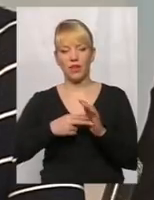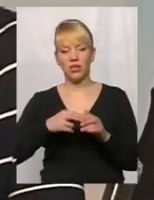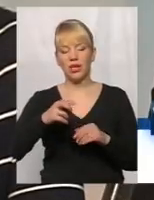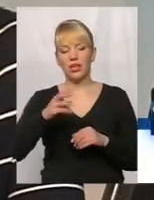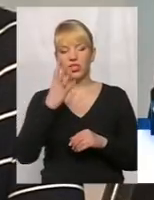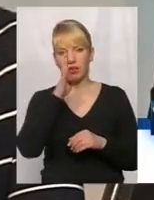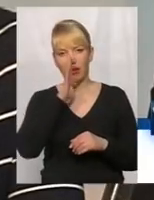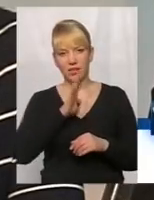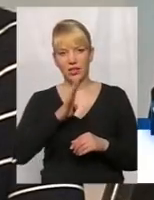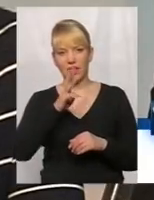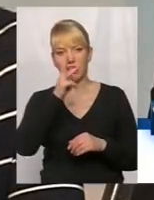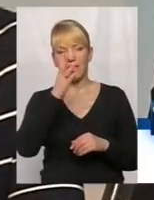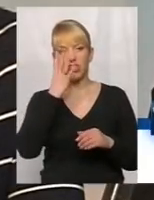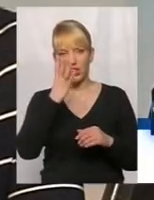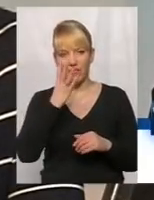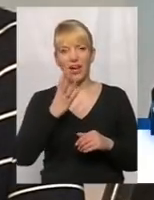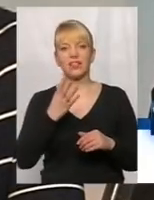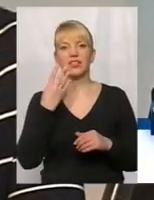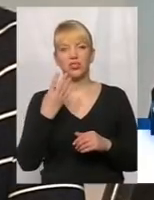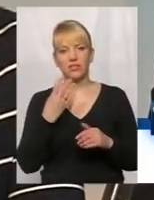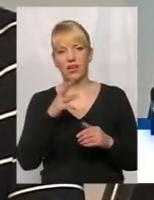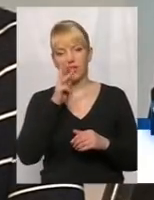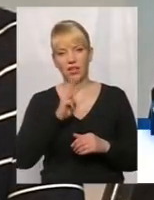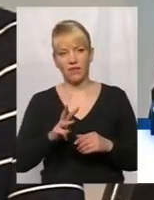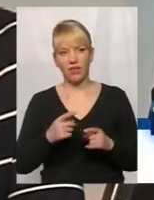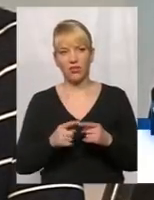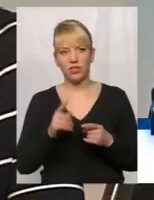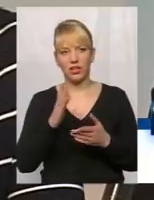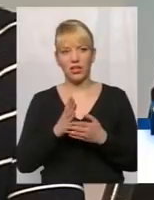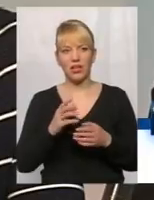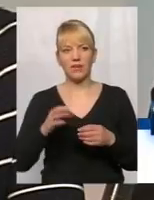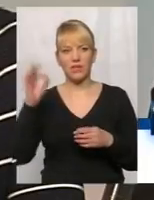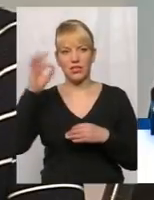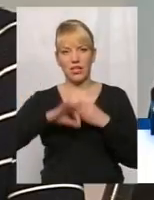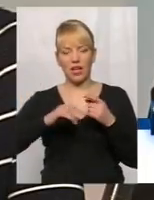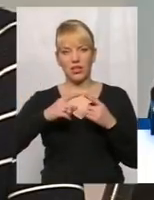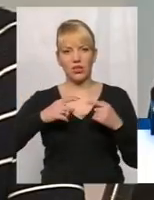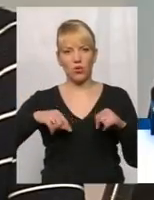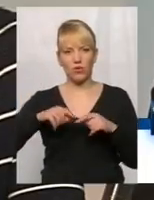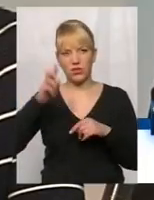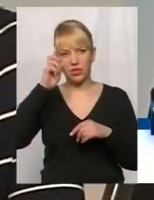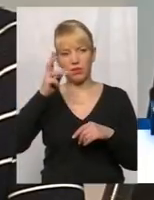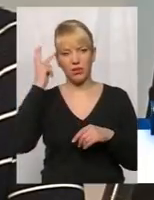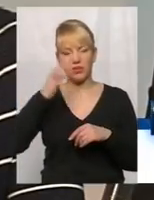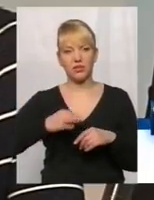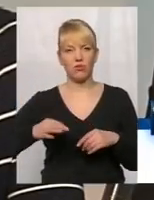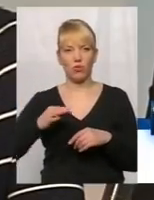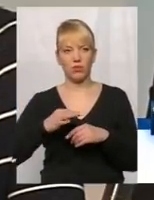року. Правонаступником Держфінні інспекції є управління Західного офісу Держаудитслужби у Хмельницькій області.